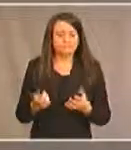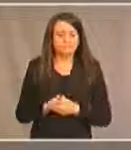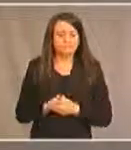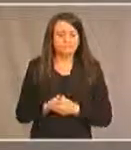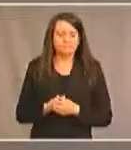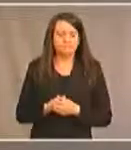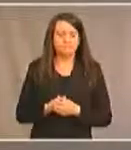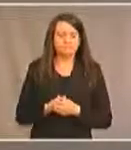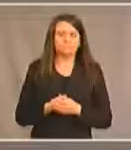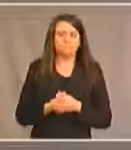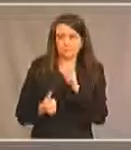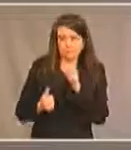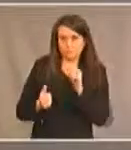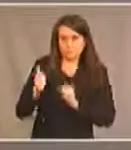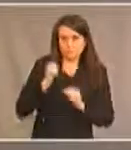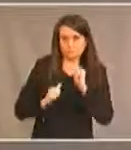mais